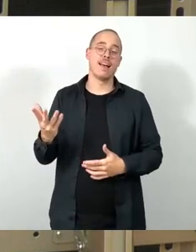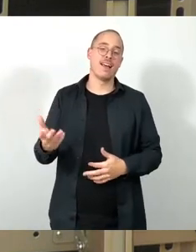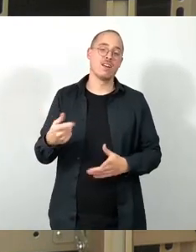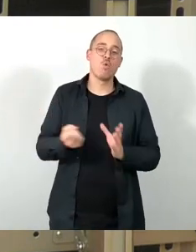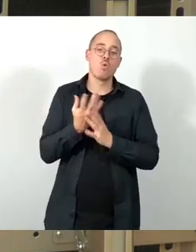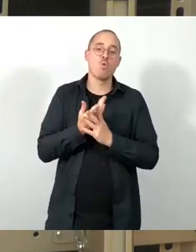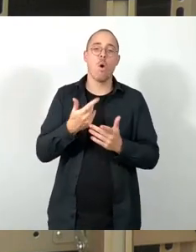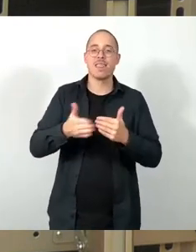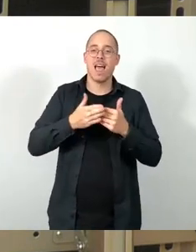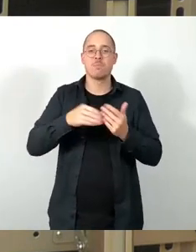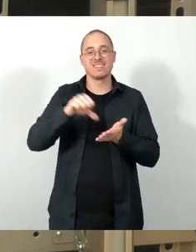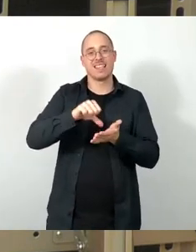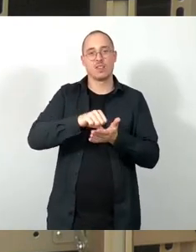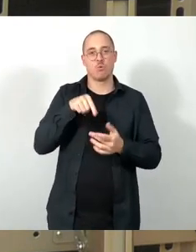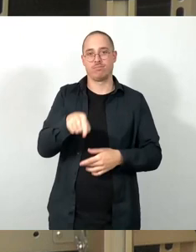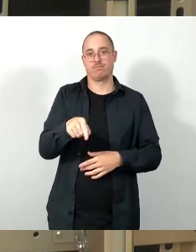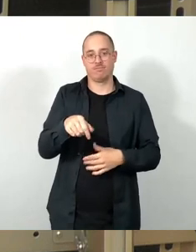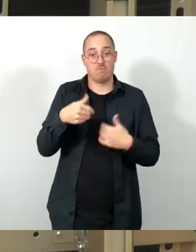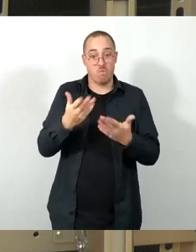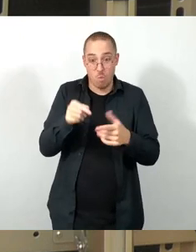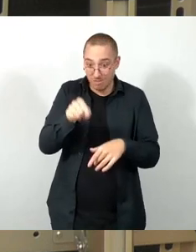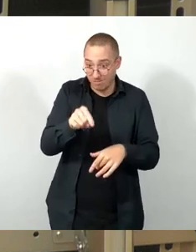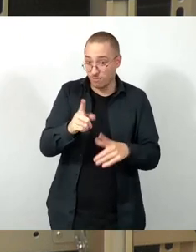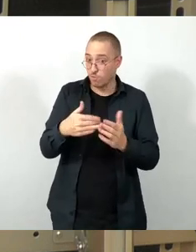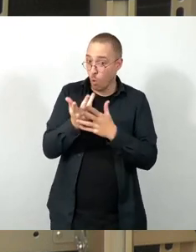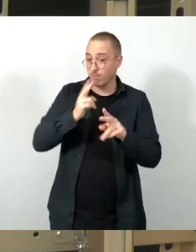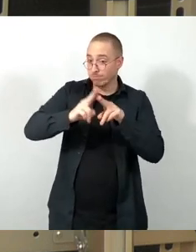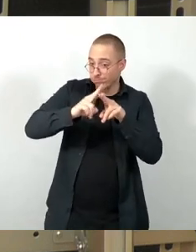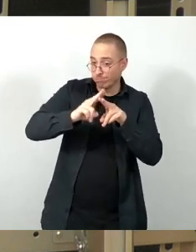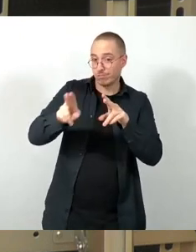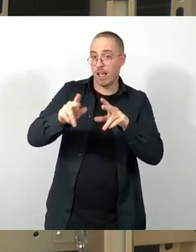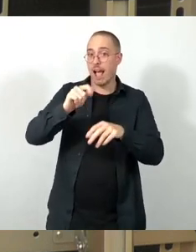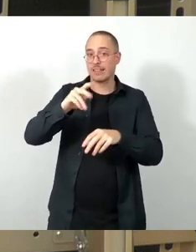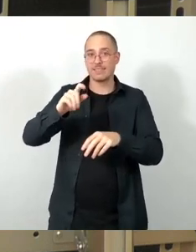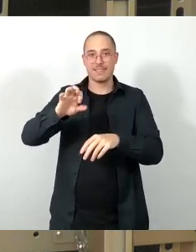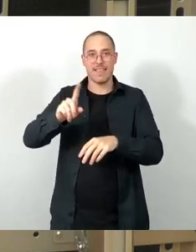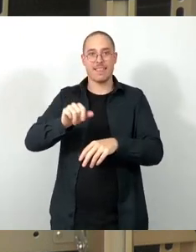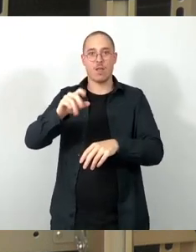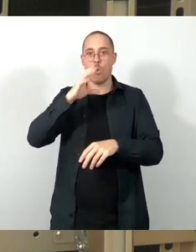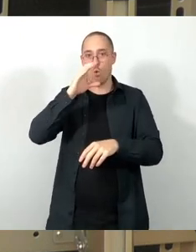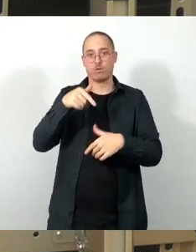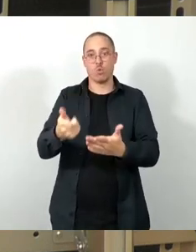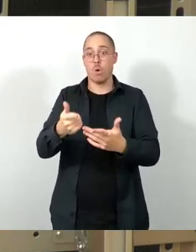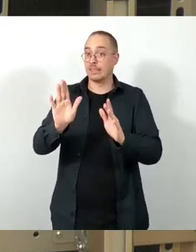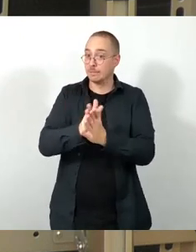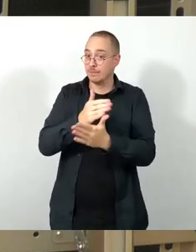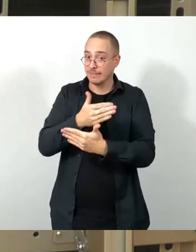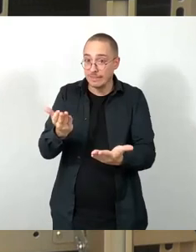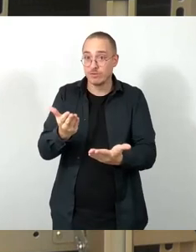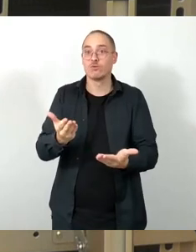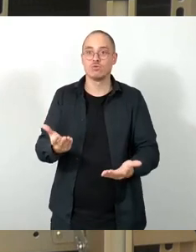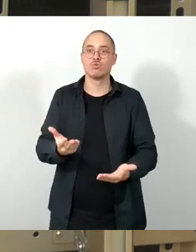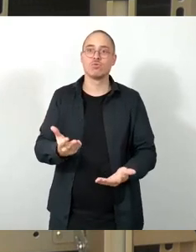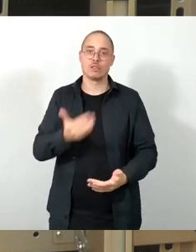in einem dann sanierten Akazienhof geben kann. Das Mehrgenerationenhaus